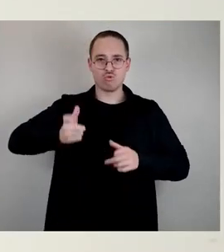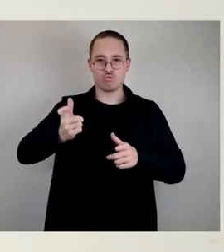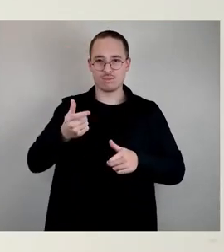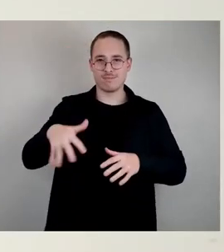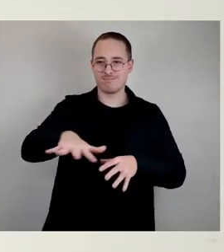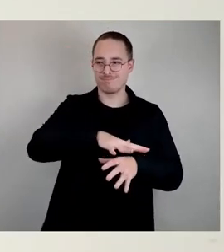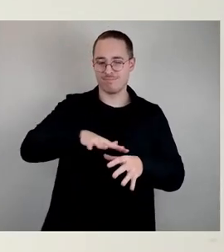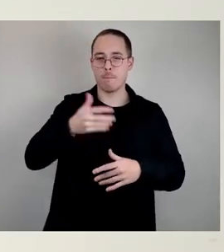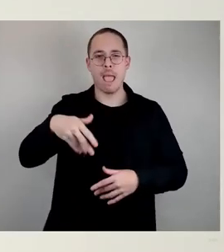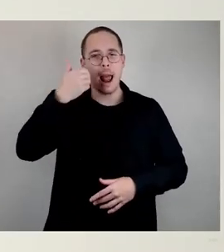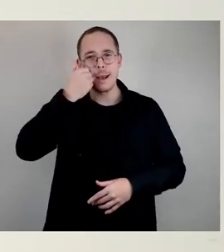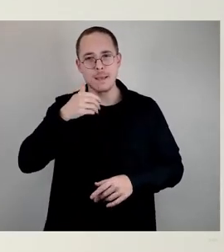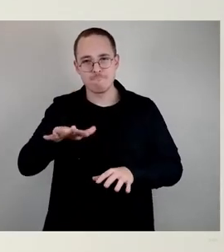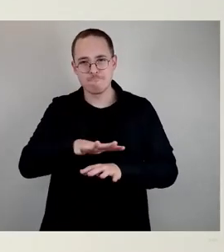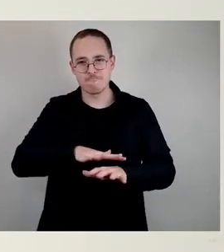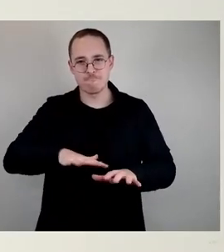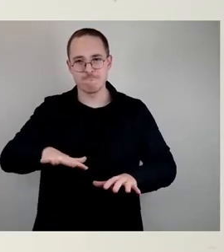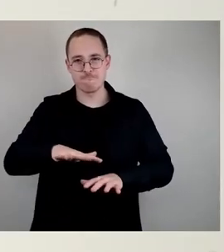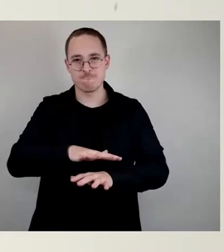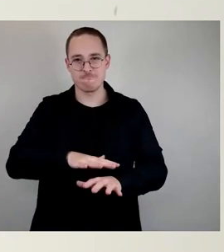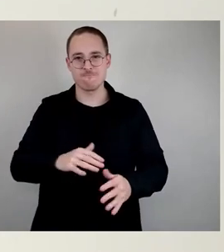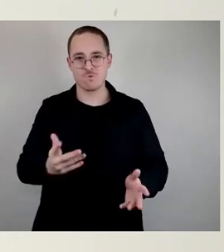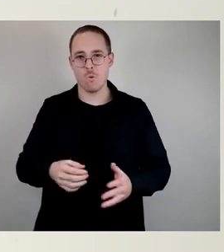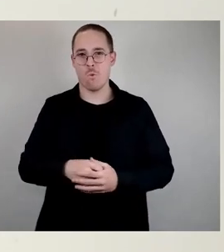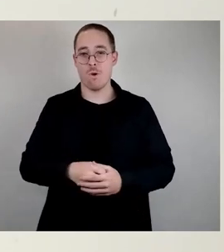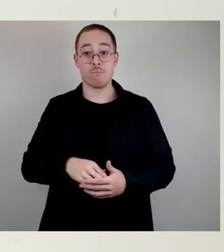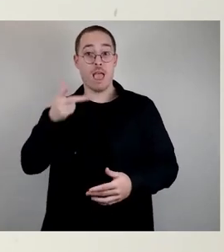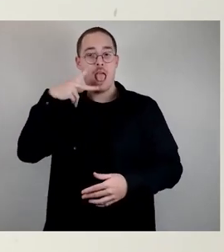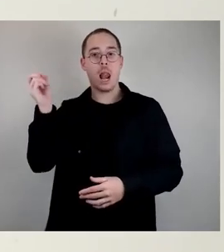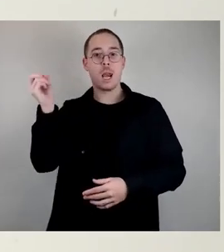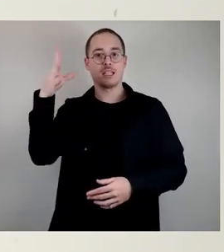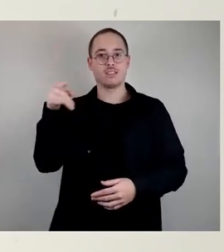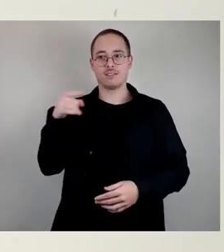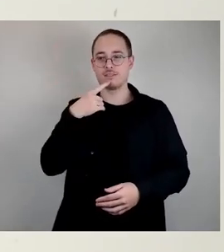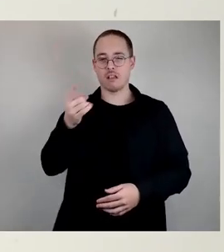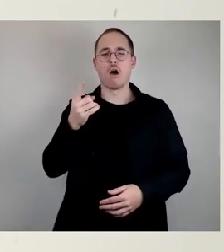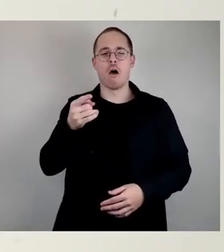Ja, ja, genau. Herr Lichty sagte immer, wir sind viel zu lieb zueinander.